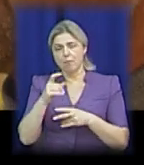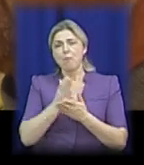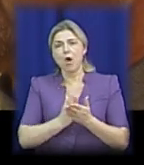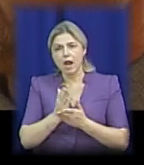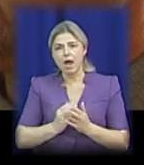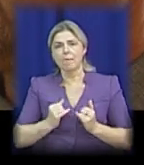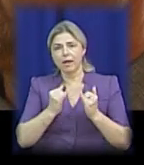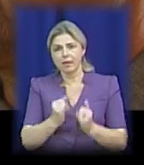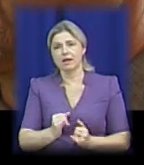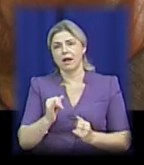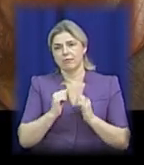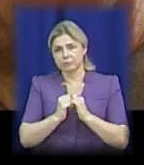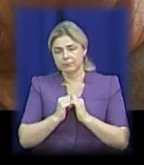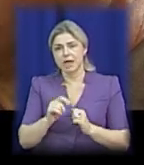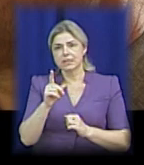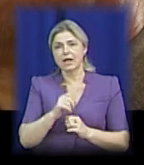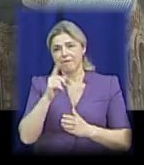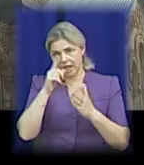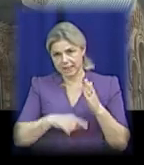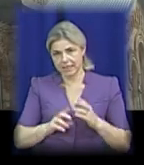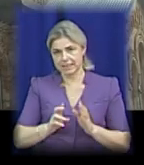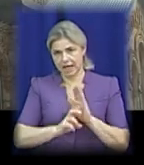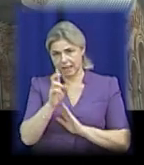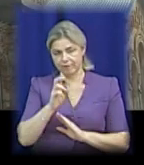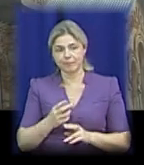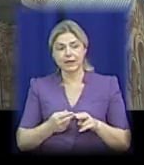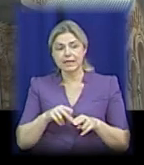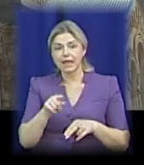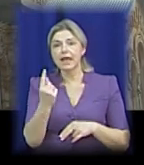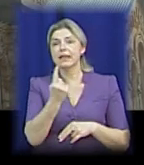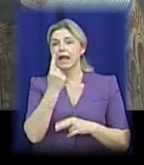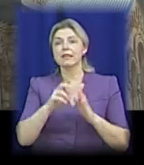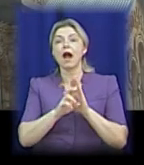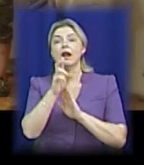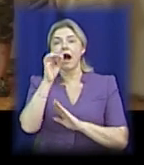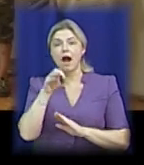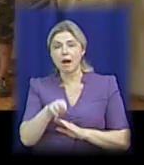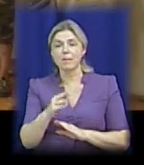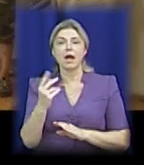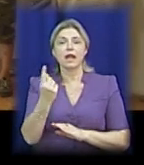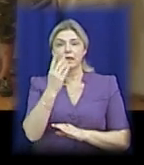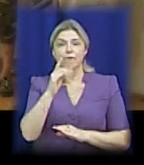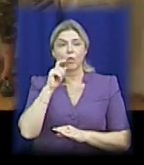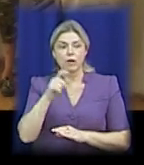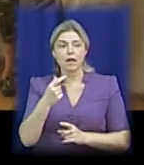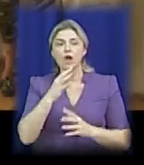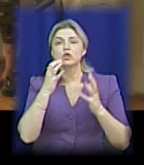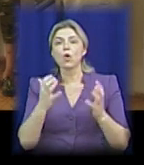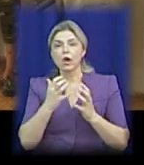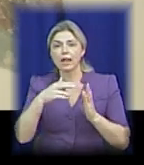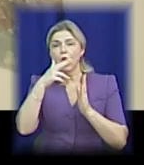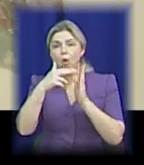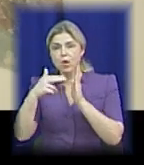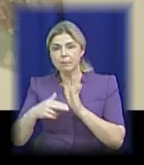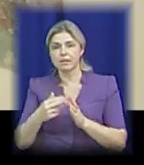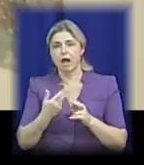Також отець Ярослав розповів, що храм у Матіясовому єдиний на півдні України, де збереглися фрагменти розписів, яким понад 100 років.